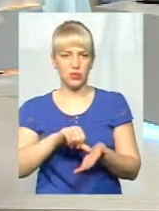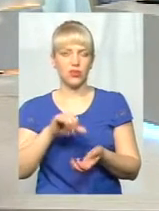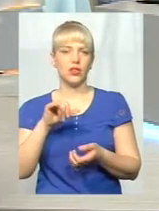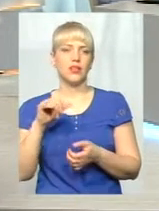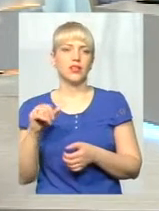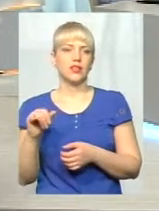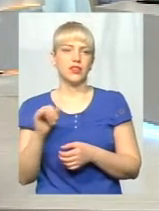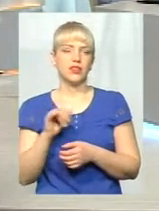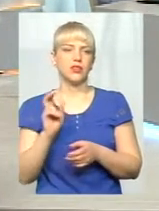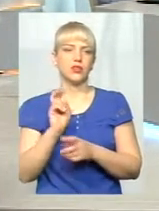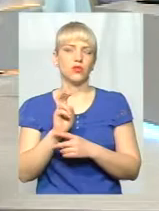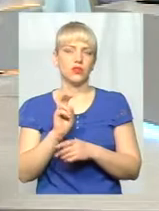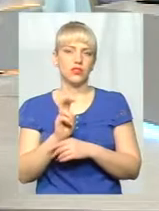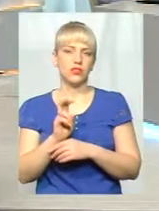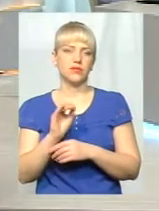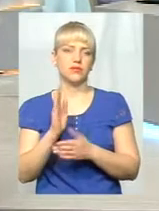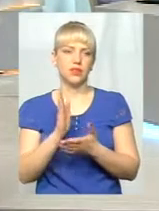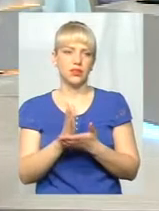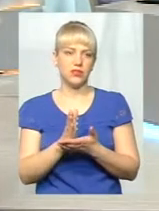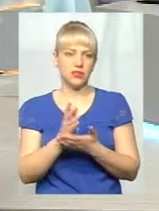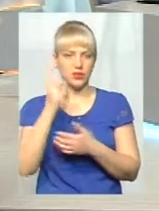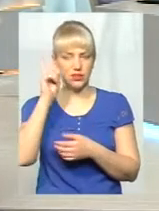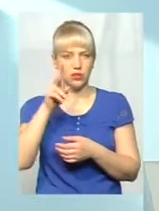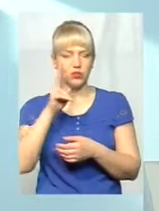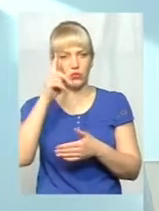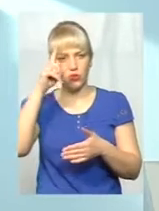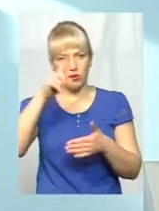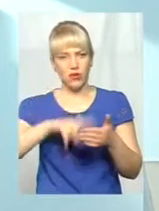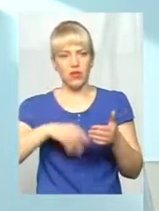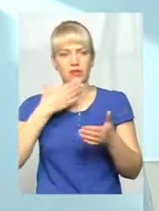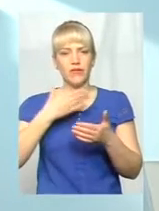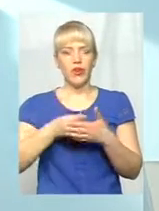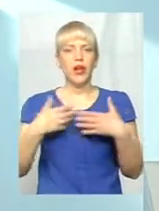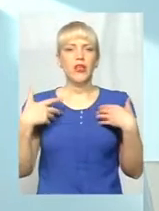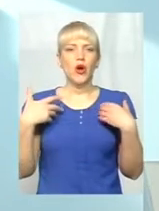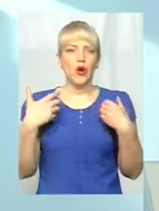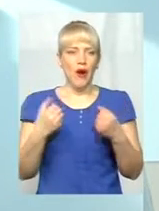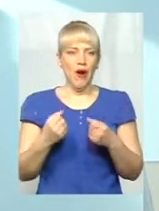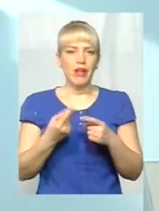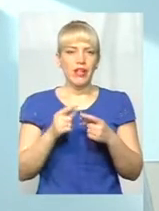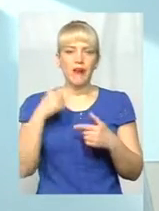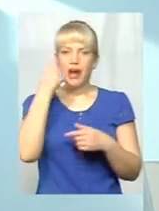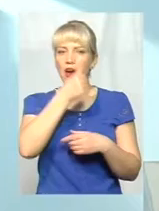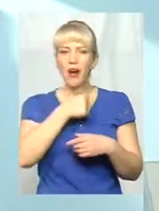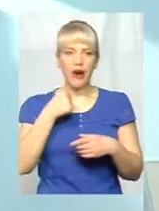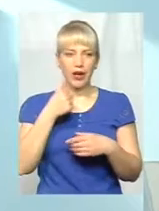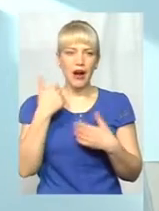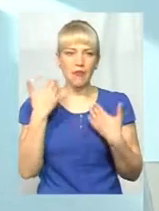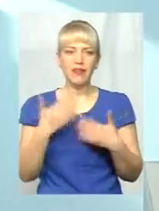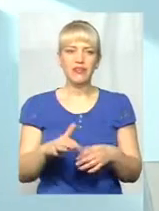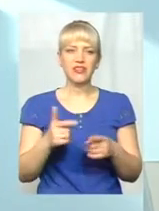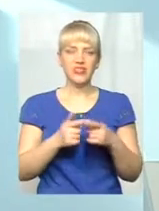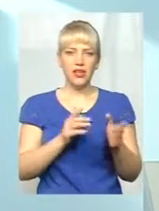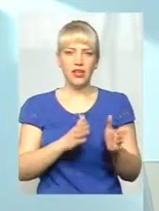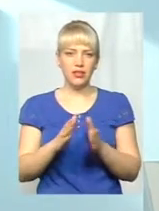люди ходять, знають, кому довіряють, своє здоров'я. Це роками вже набуті такі